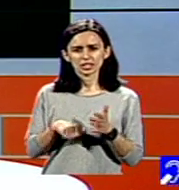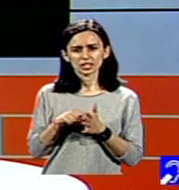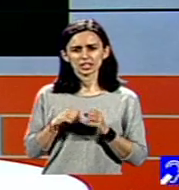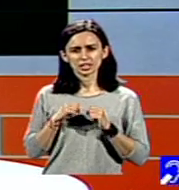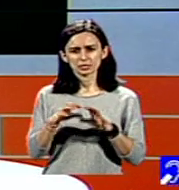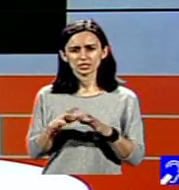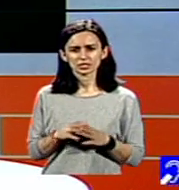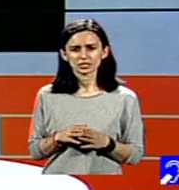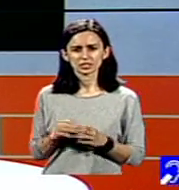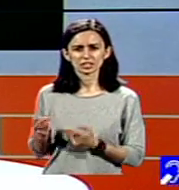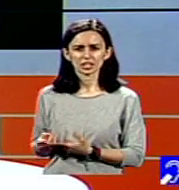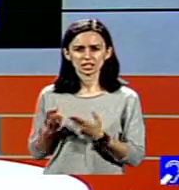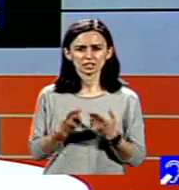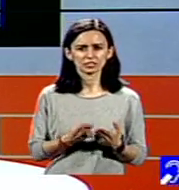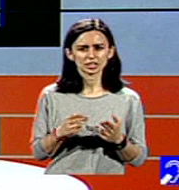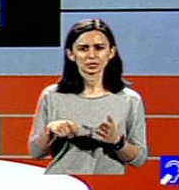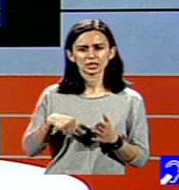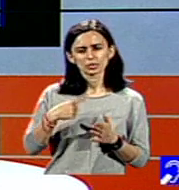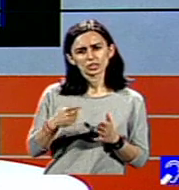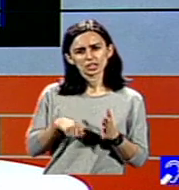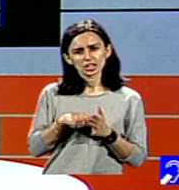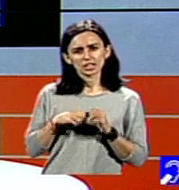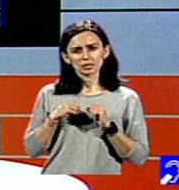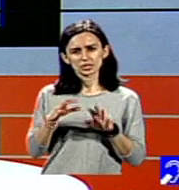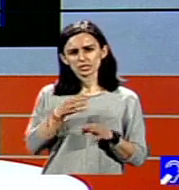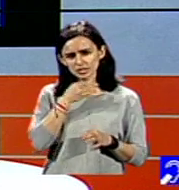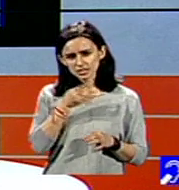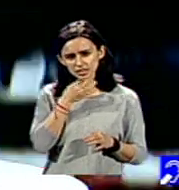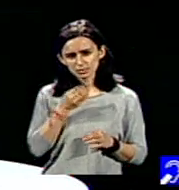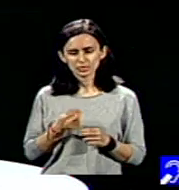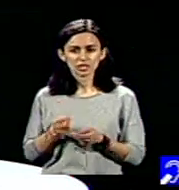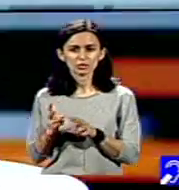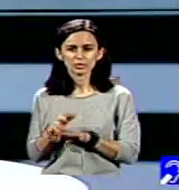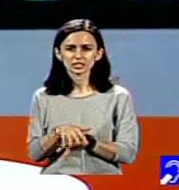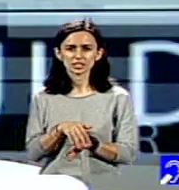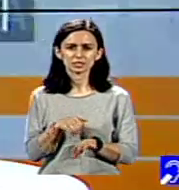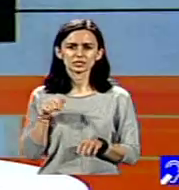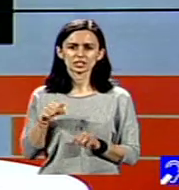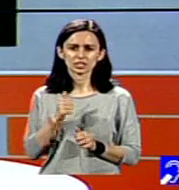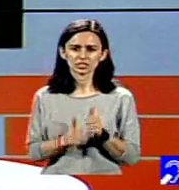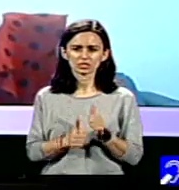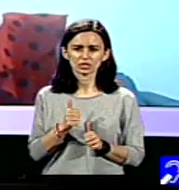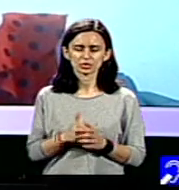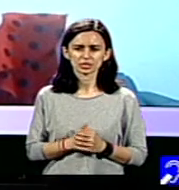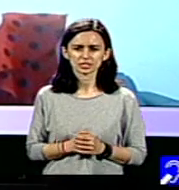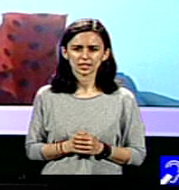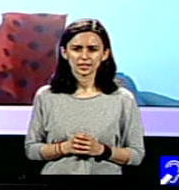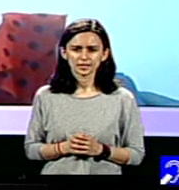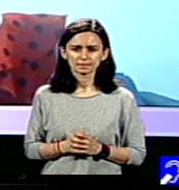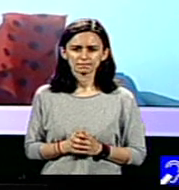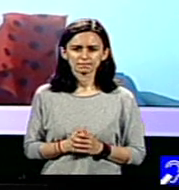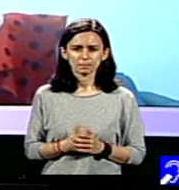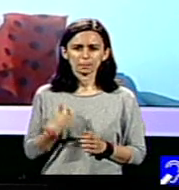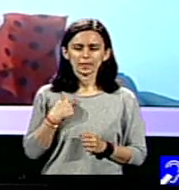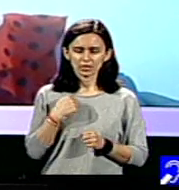invităm edițiile următoare să ne spună despre ce este vorba și cum s-a simțit în acest concurs. Eu am făcut asta deja